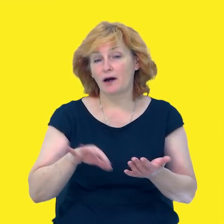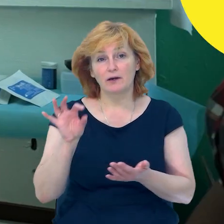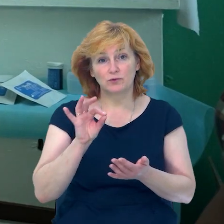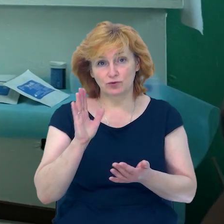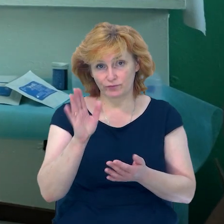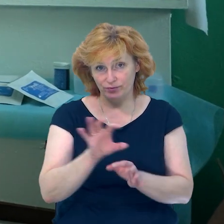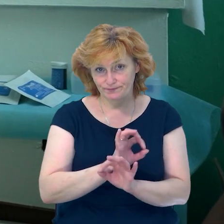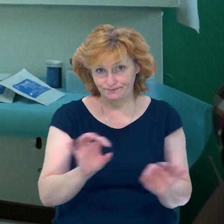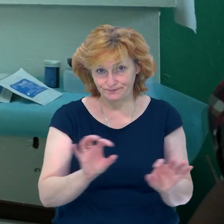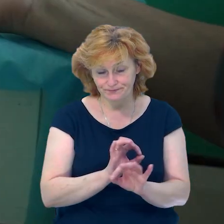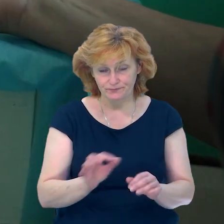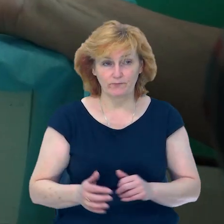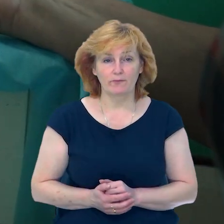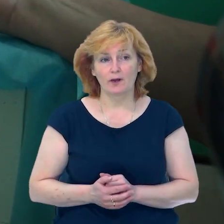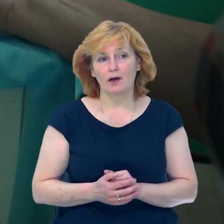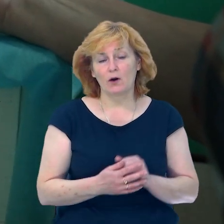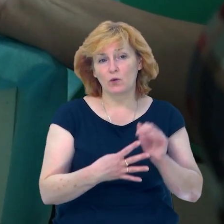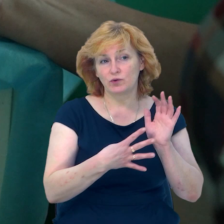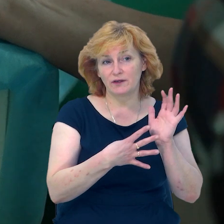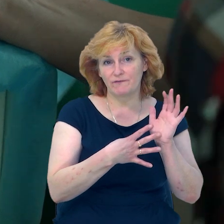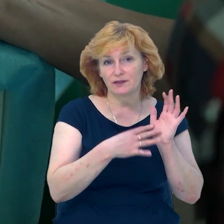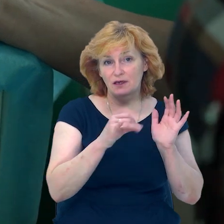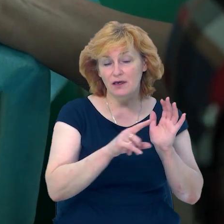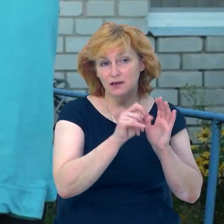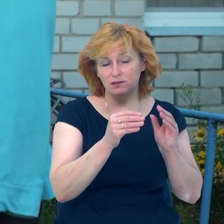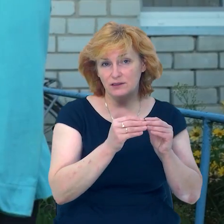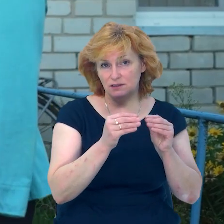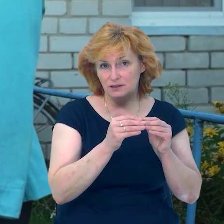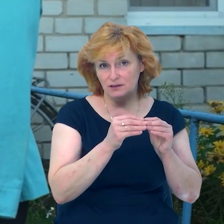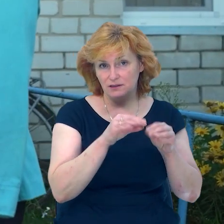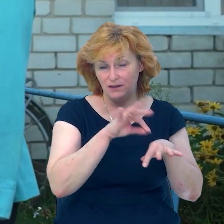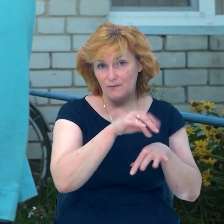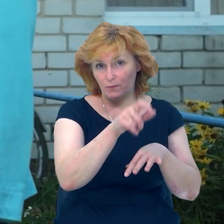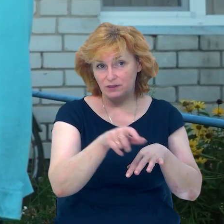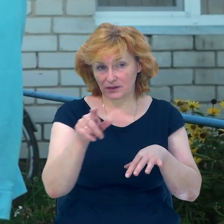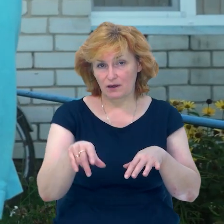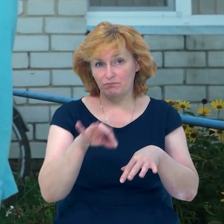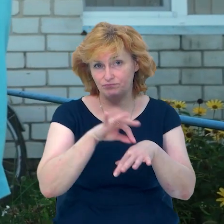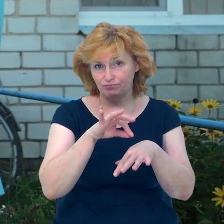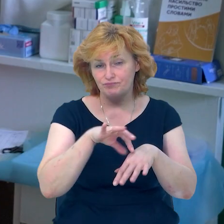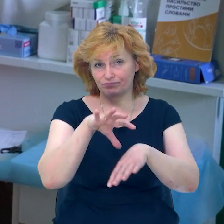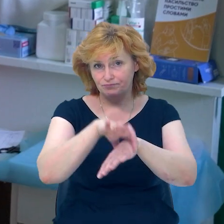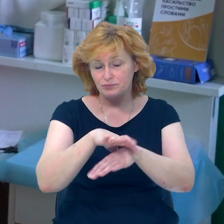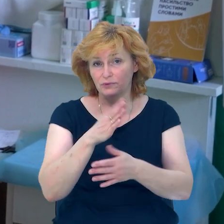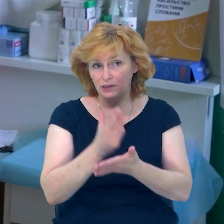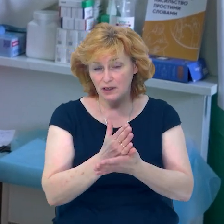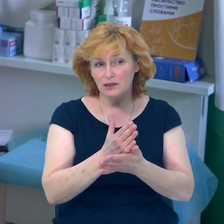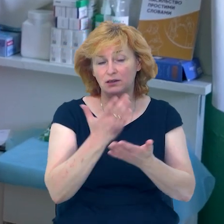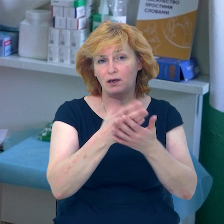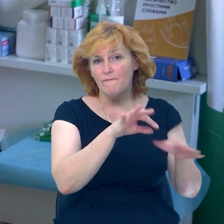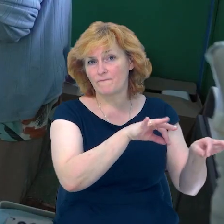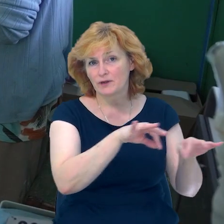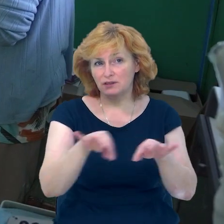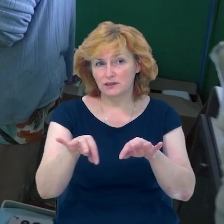У 9 з 10 пацієнток патології. У віддалених селах на Чернігівщині виїзні бригади